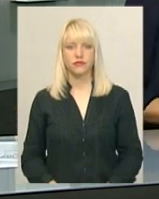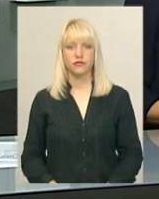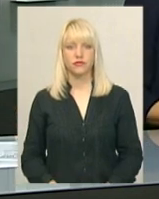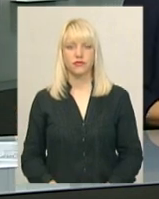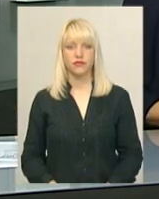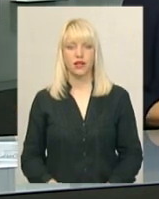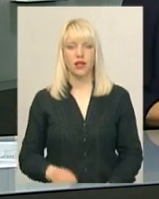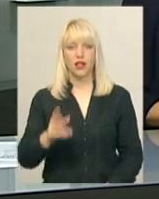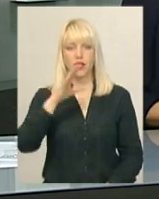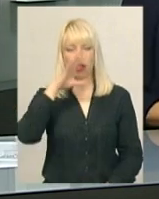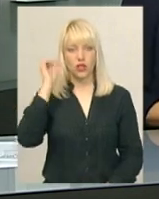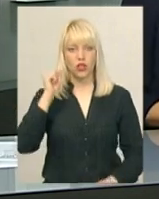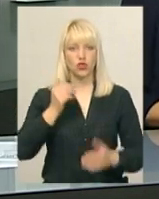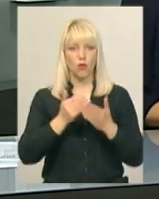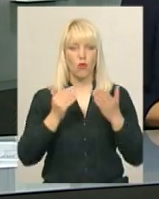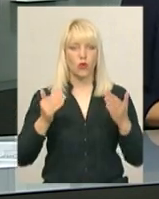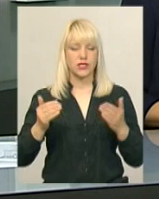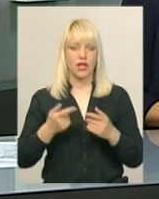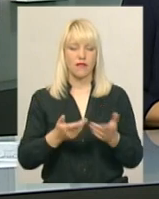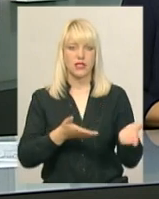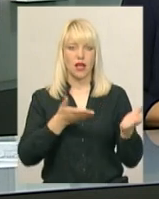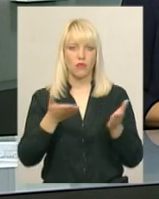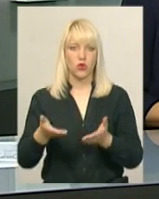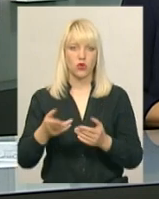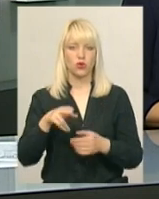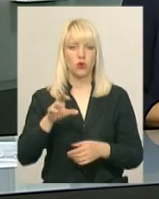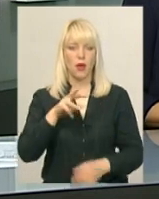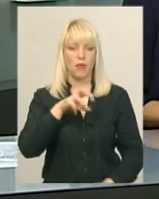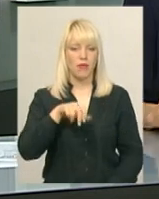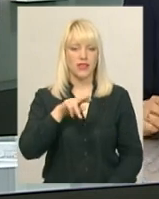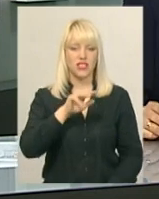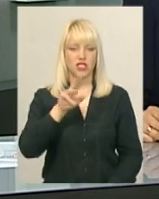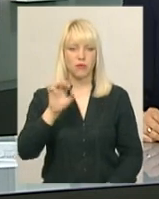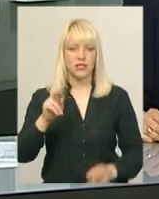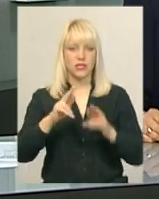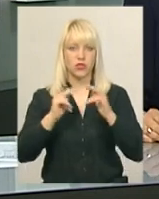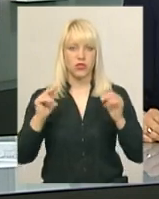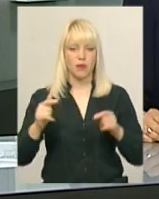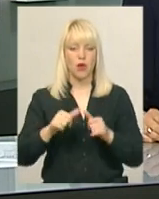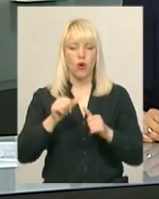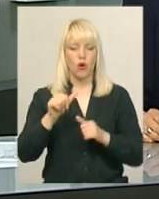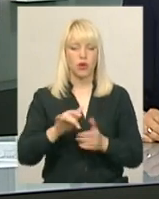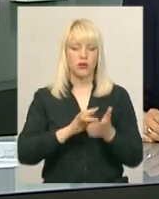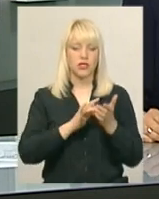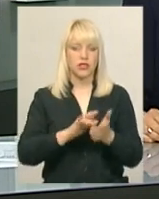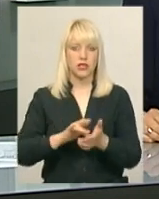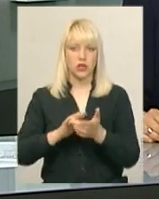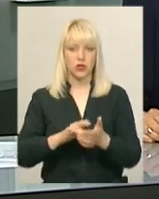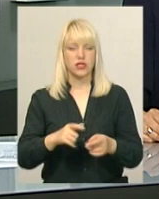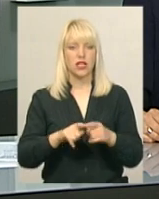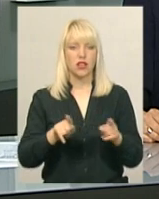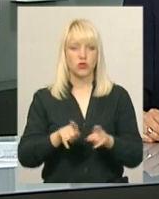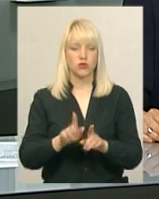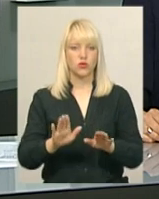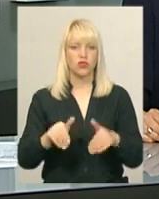На ніч музеїв запрошують краян до Меджибіського замку. Окрім екскурсій, палацом Синявських та підземельнями фортеці відвідувачам